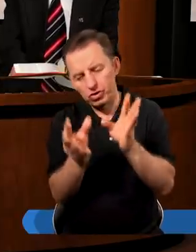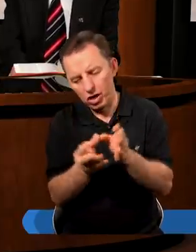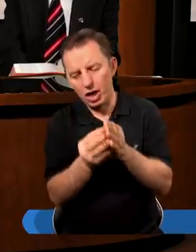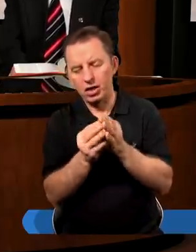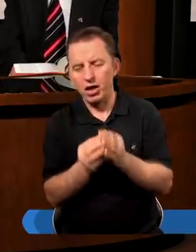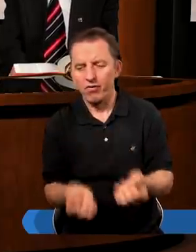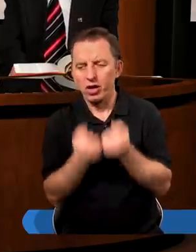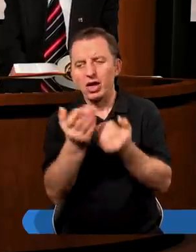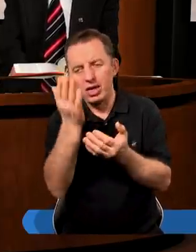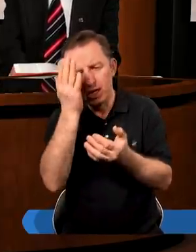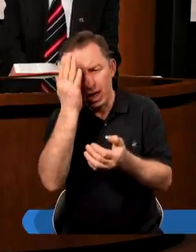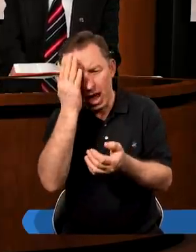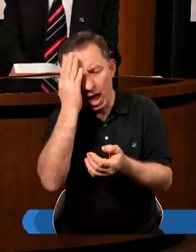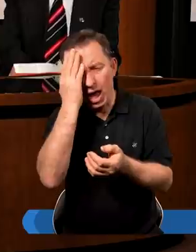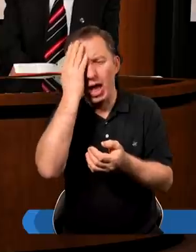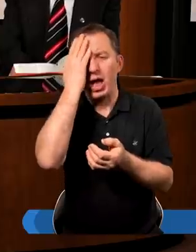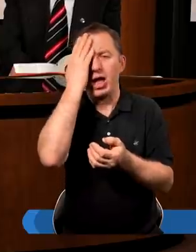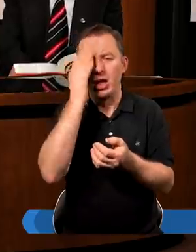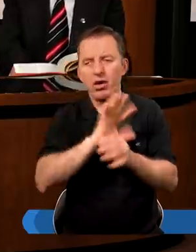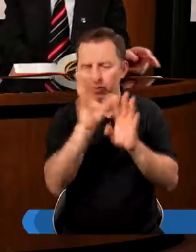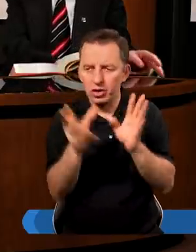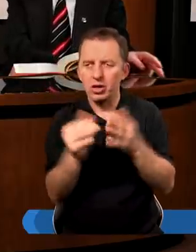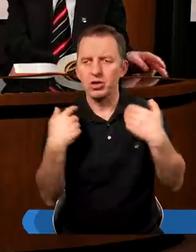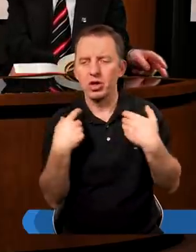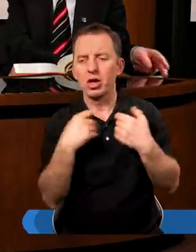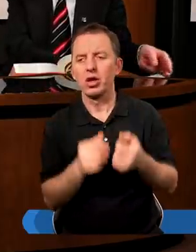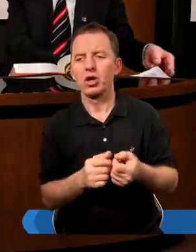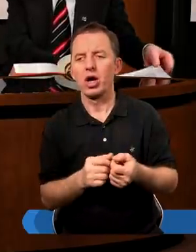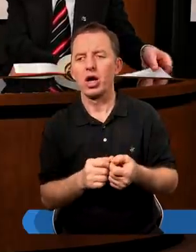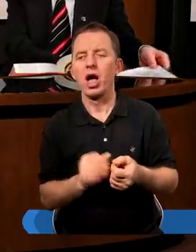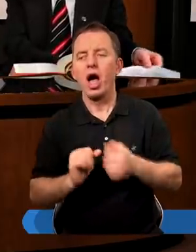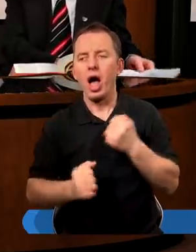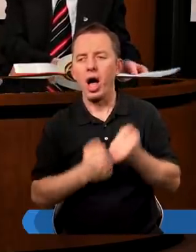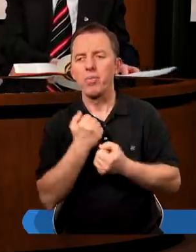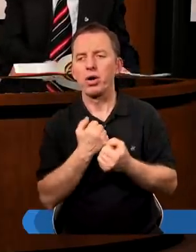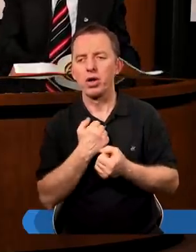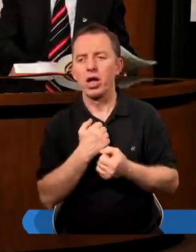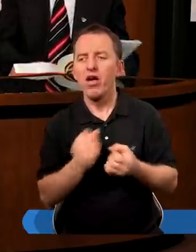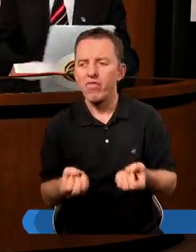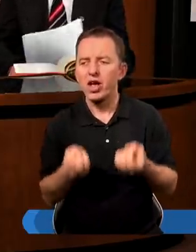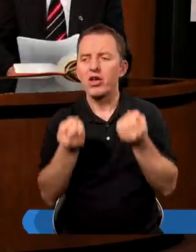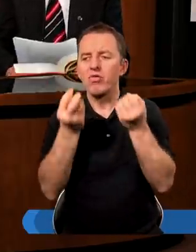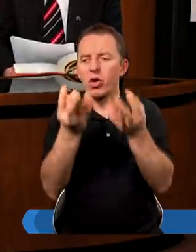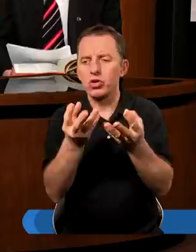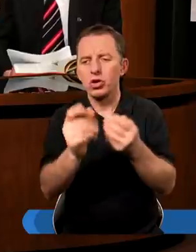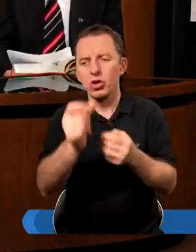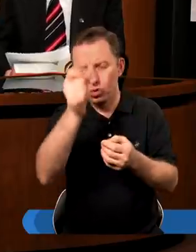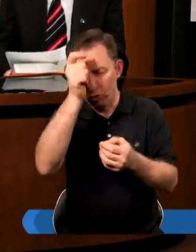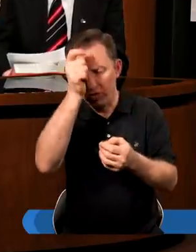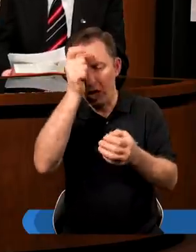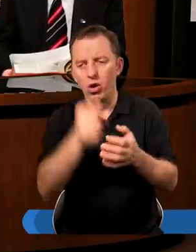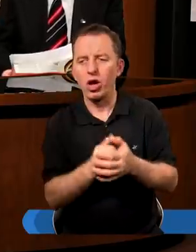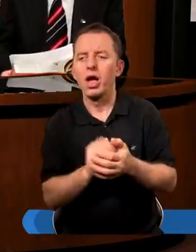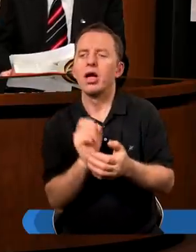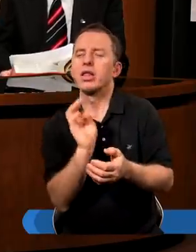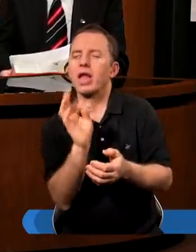wysiłki, znając również pewne prawa psychiki naszej, psychologii, aby wytworzyć w człowieku